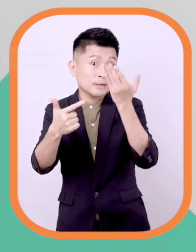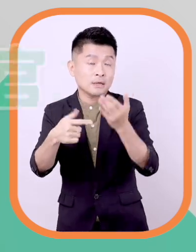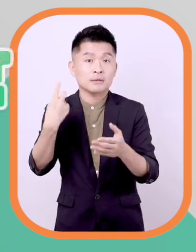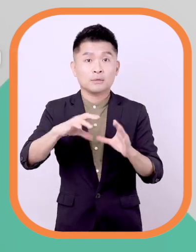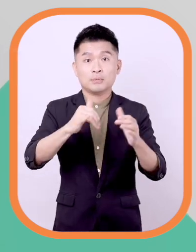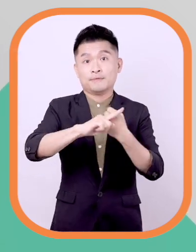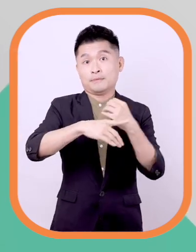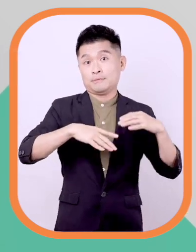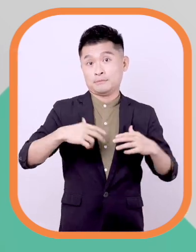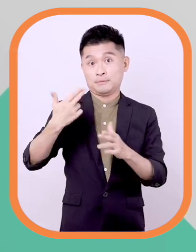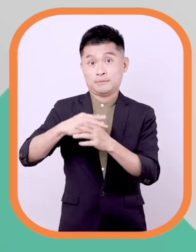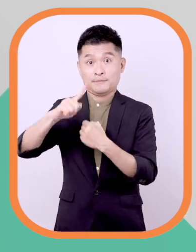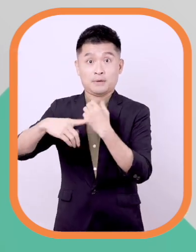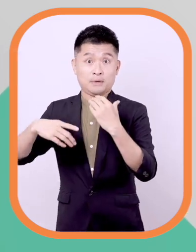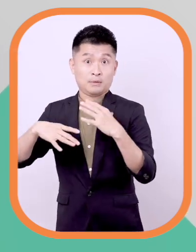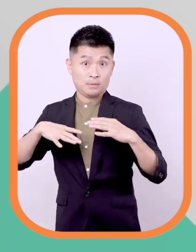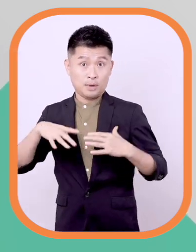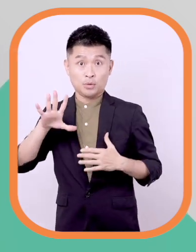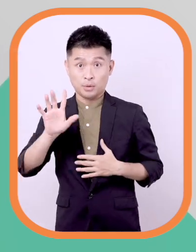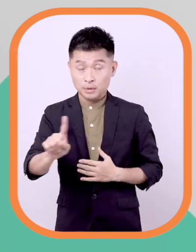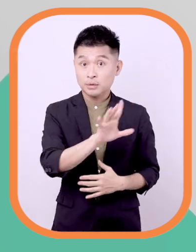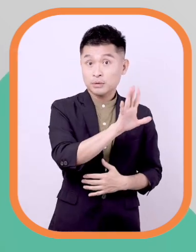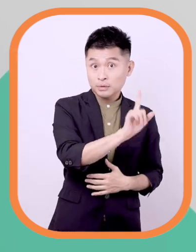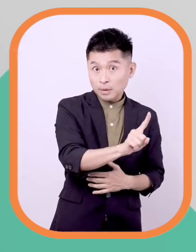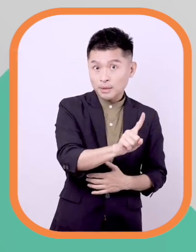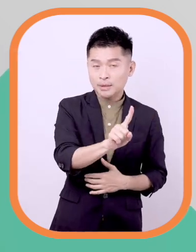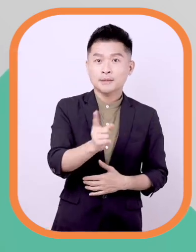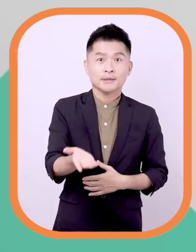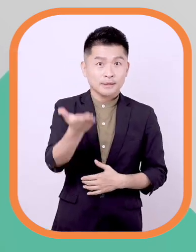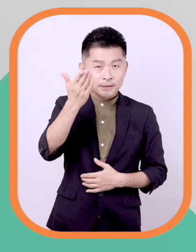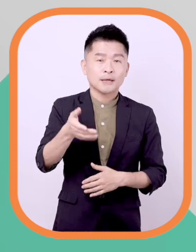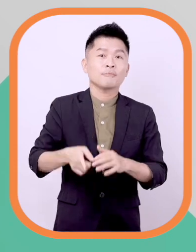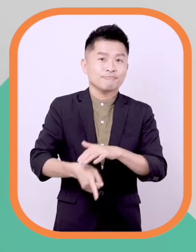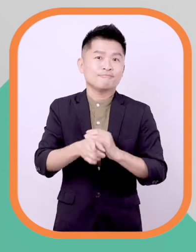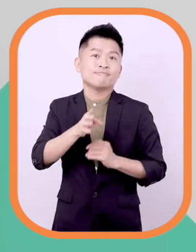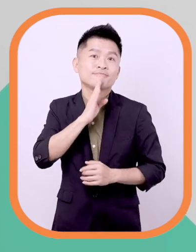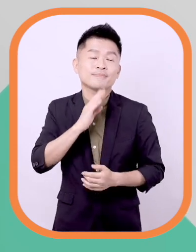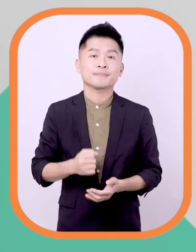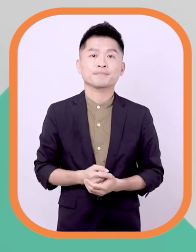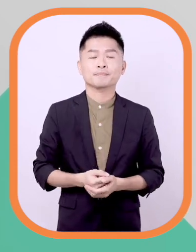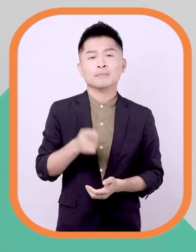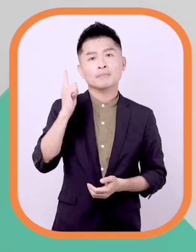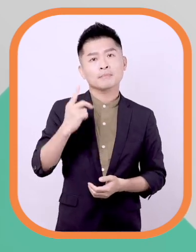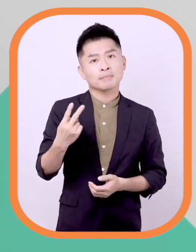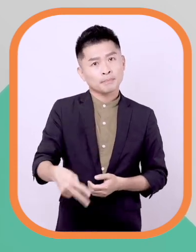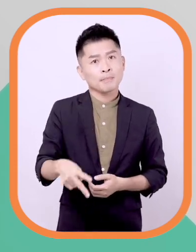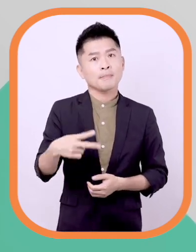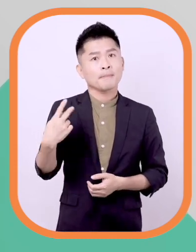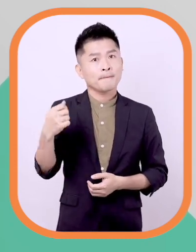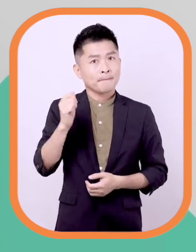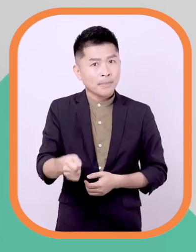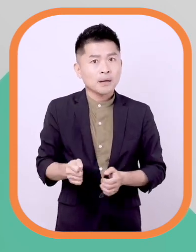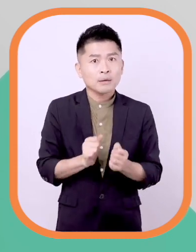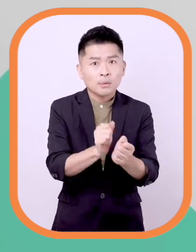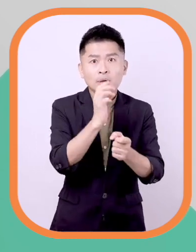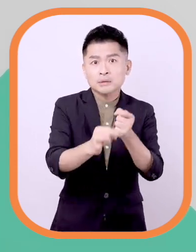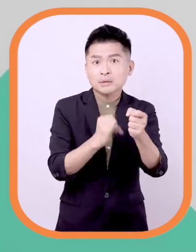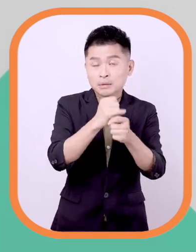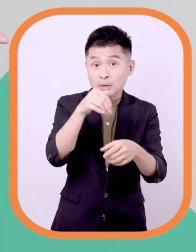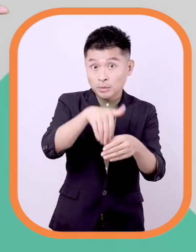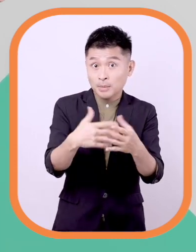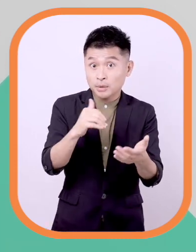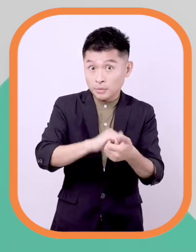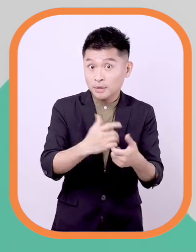票且国民法官与职业法官皆最少都有一票就会认定有罪那决定判几年的方式也是透过投票吗